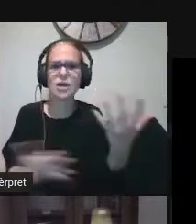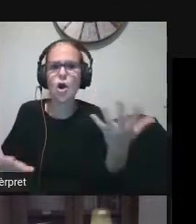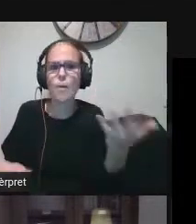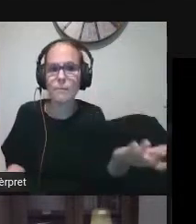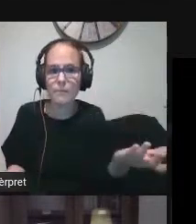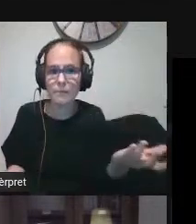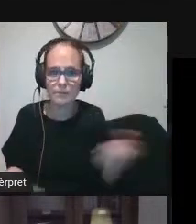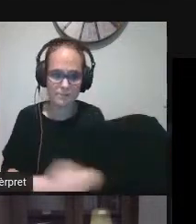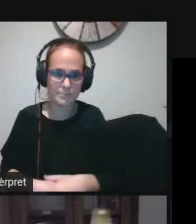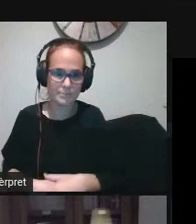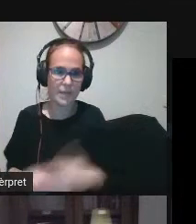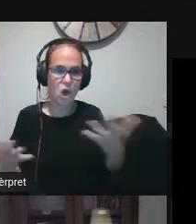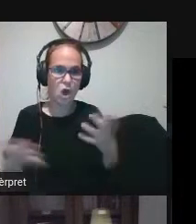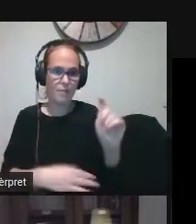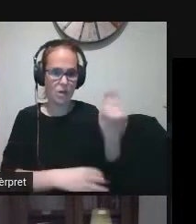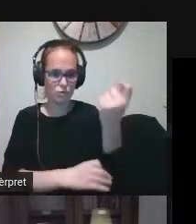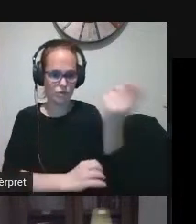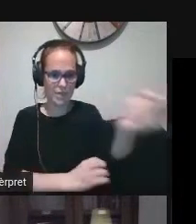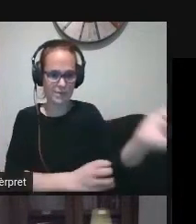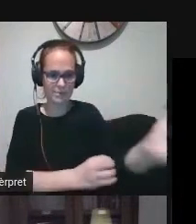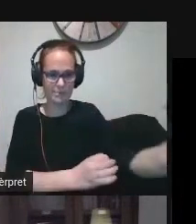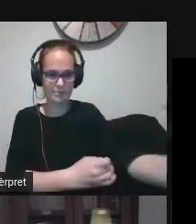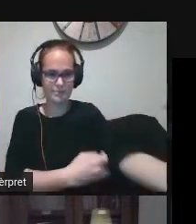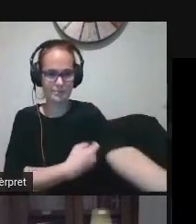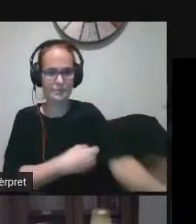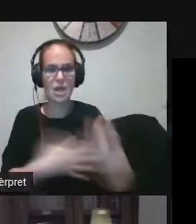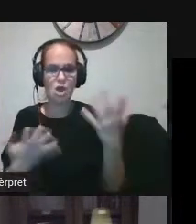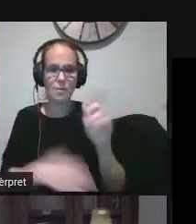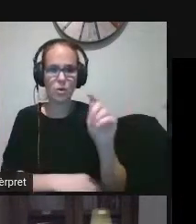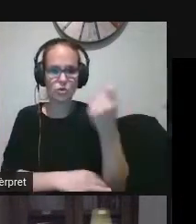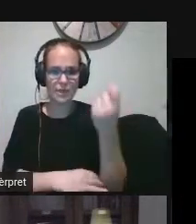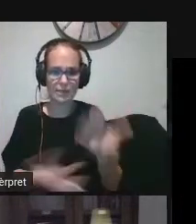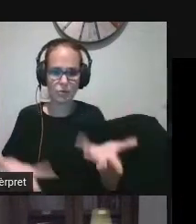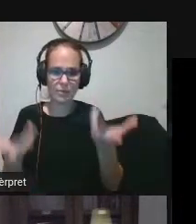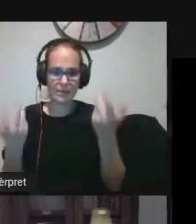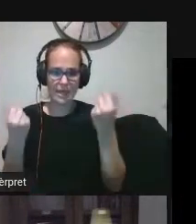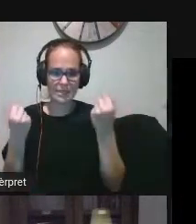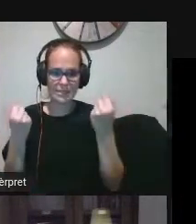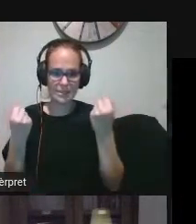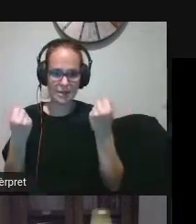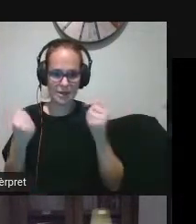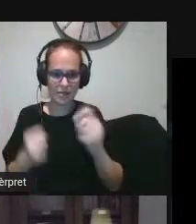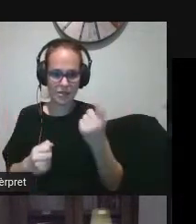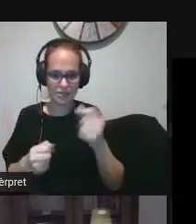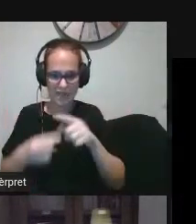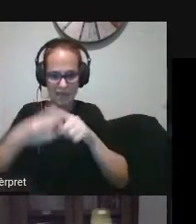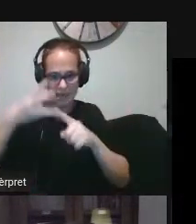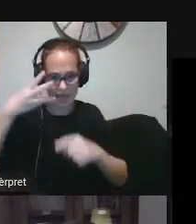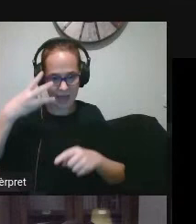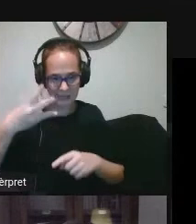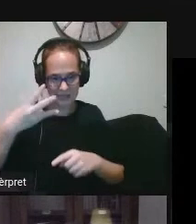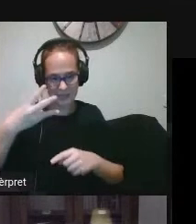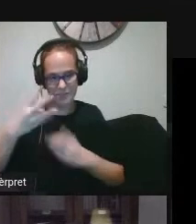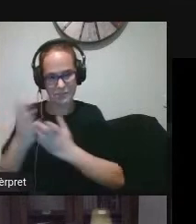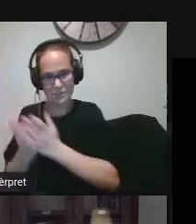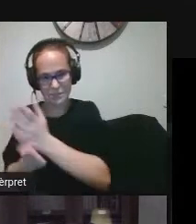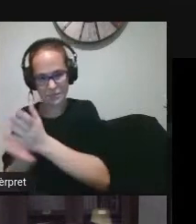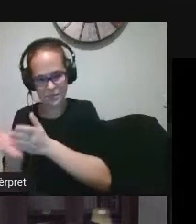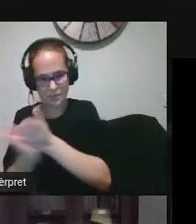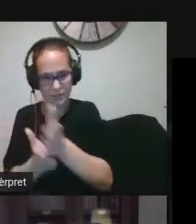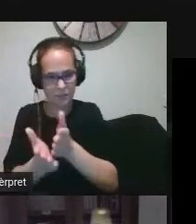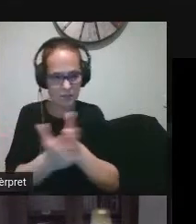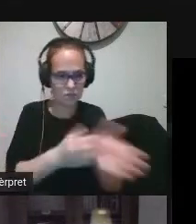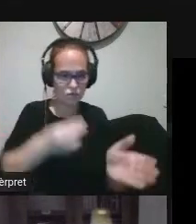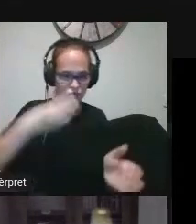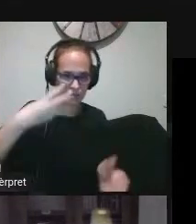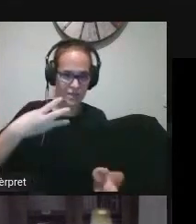com aconseguim aquesta competència digital en els tres eixos en l'eix docents en l